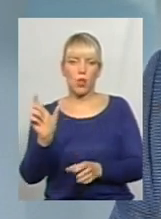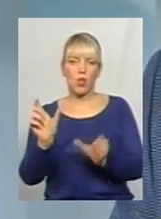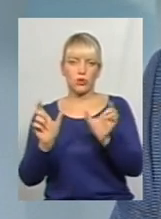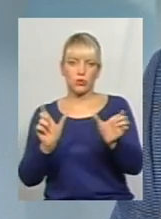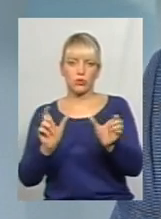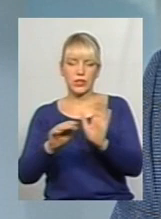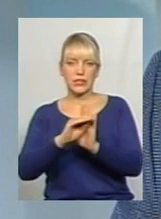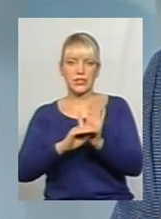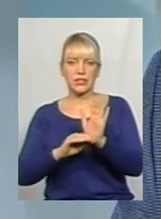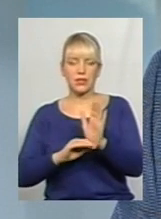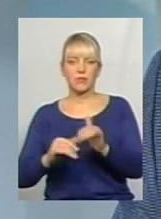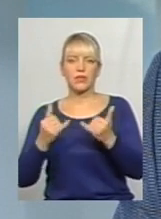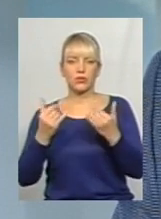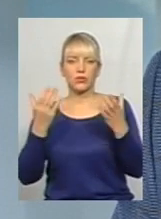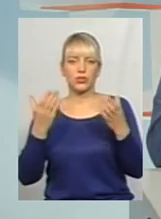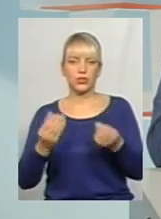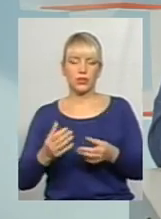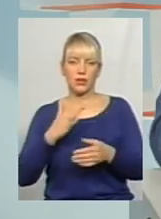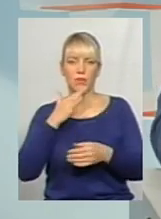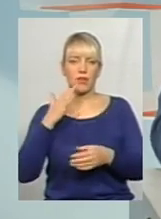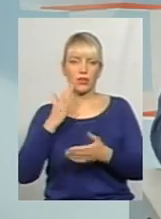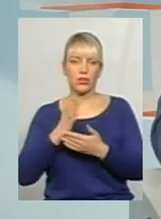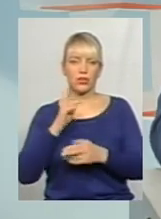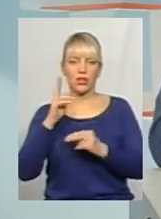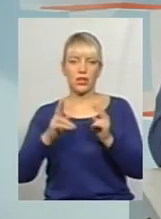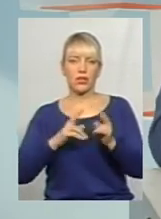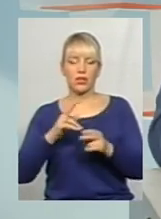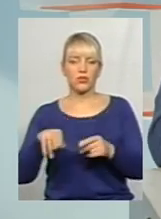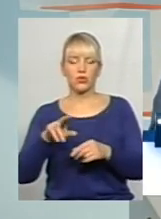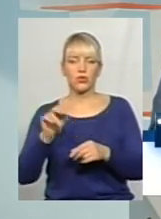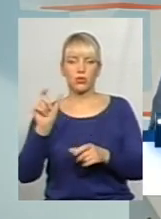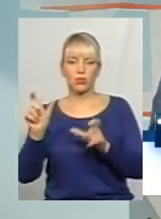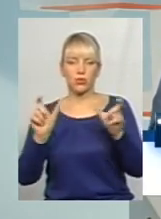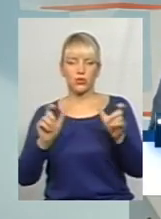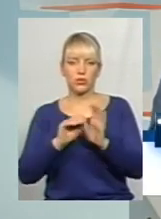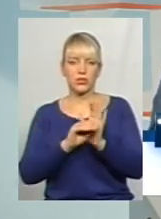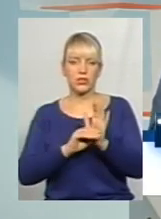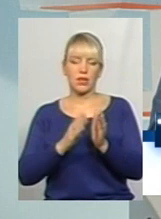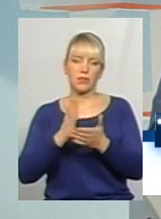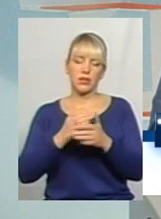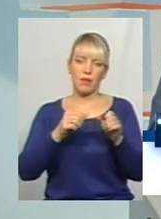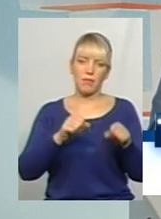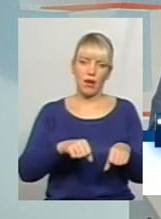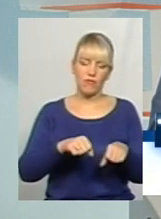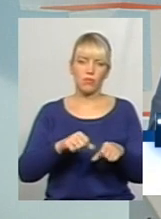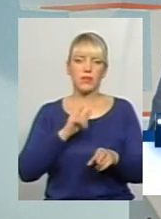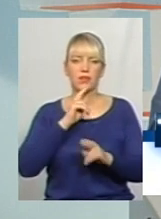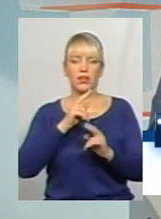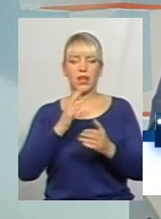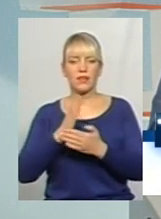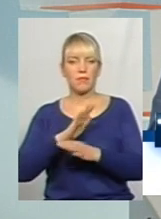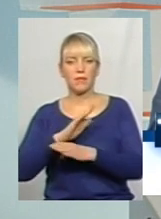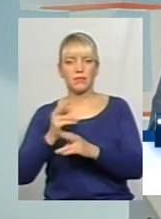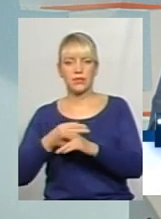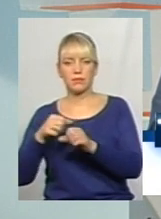Як на сьогоднішній день дуже багато нарікань щодо блочної системи, є правомірні, є неправомірні нарікання. Так, по суті, блочна